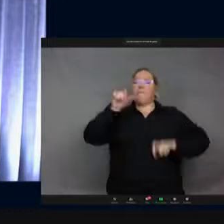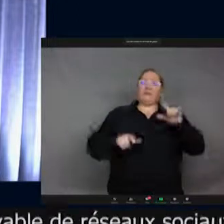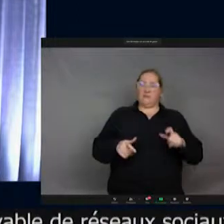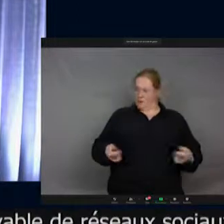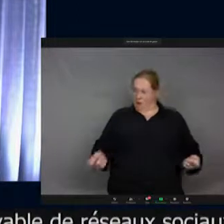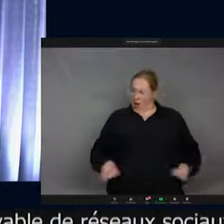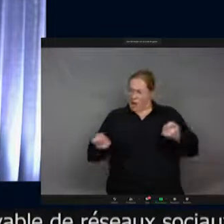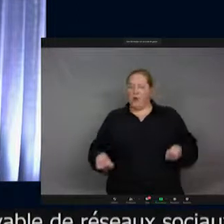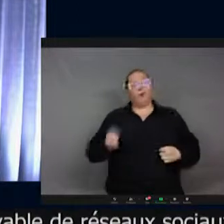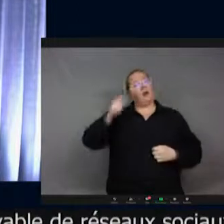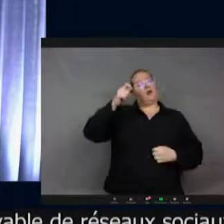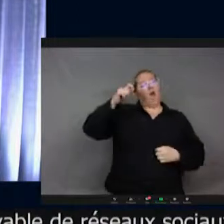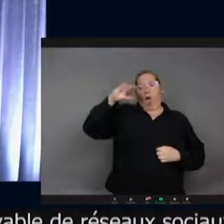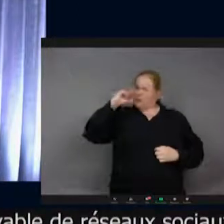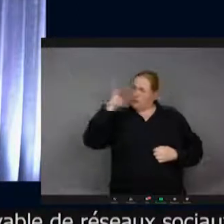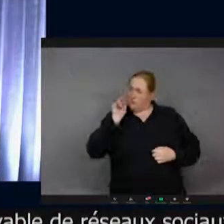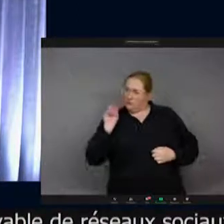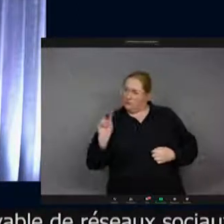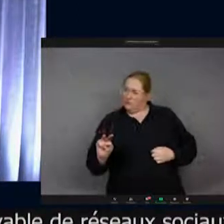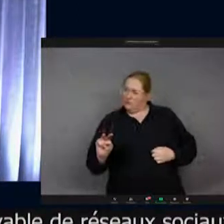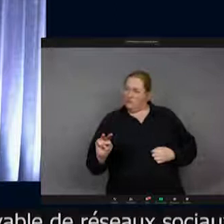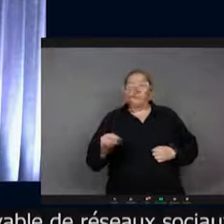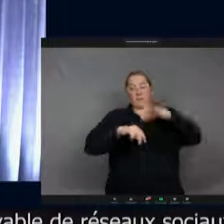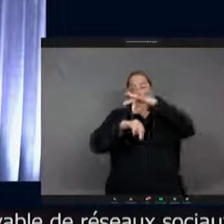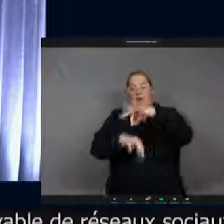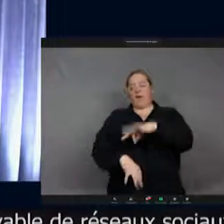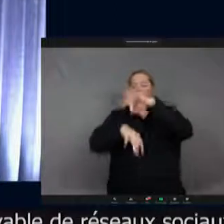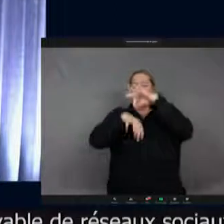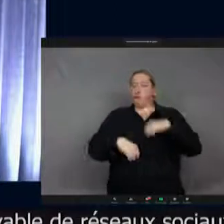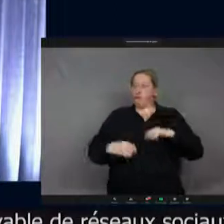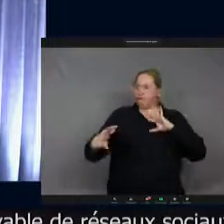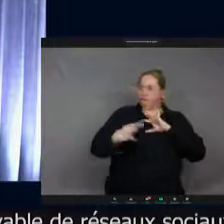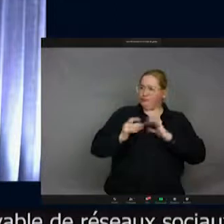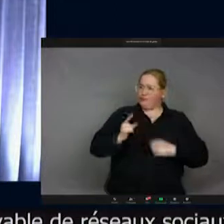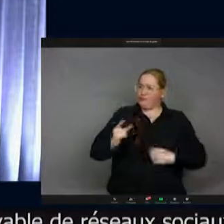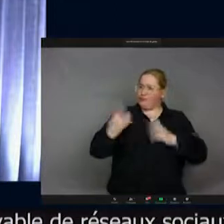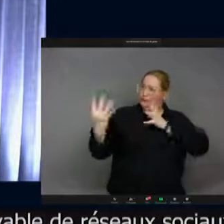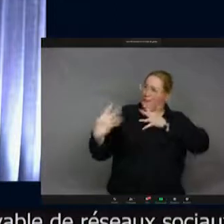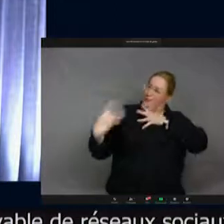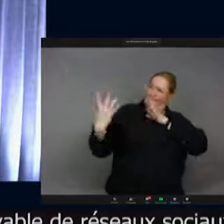amateurs remarquent quand même qu'il certains insectes ou des araignées d'ailleurs qui s'habituent à vous et qui... Mais ça dépend aussi de ce qu'on met